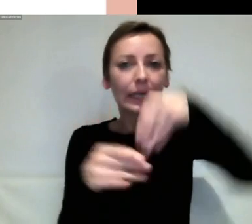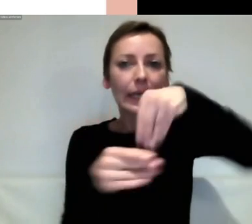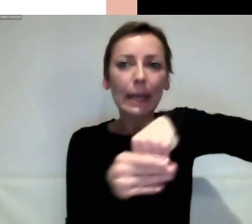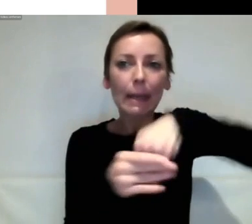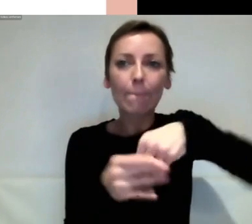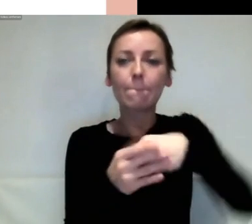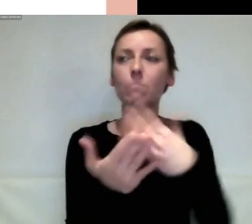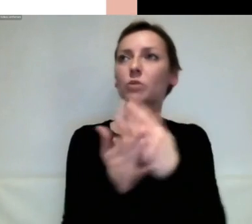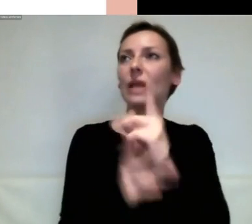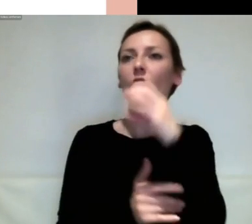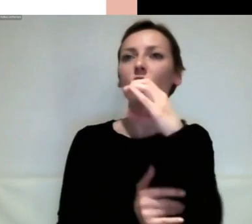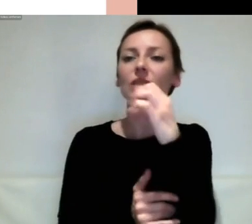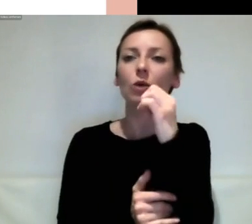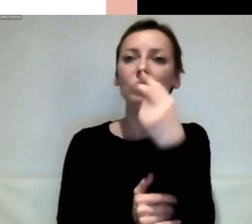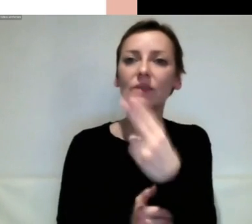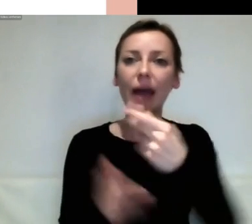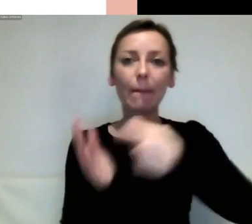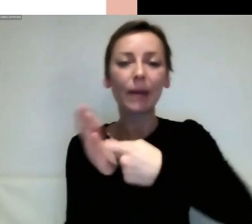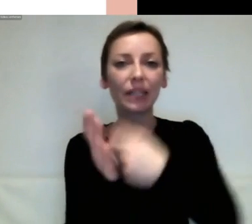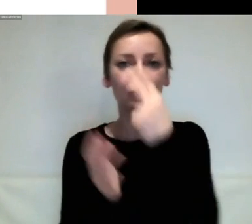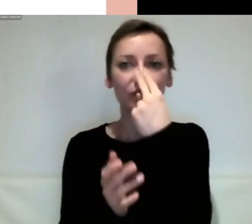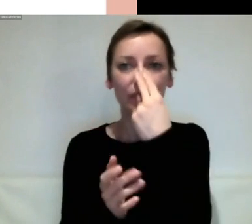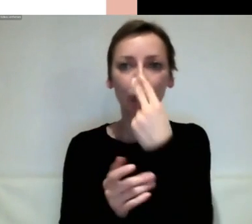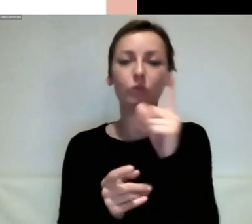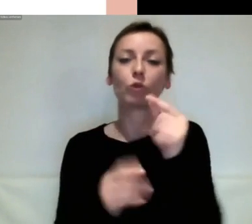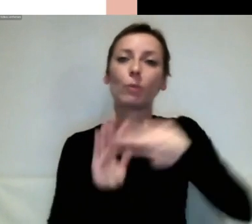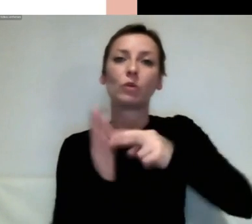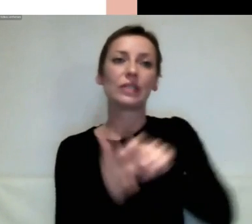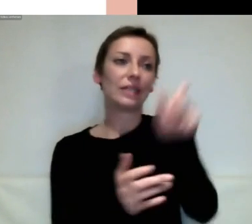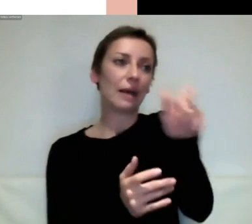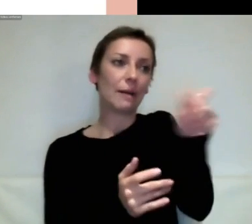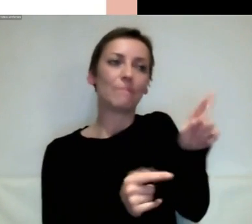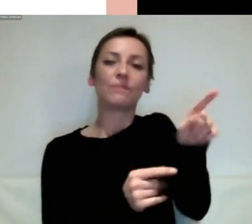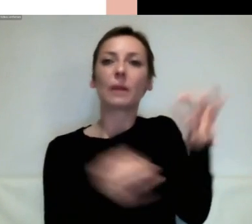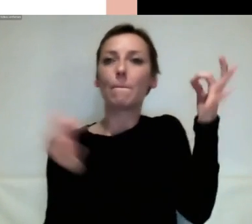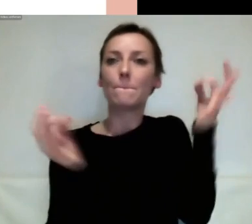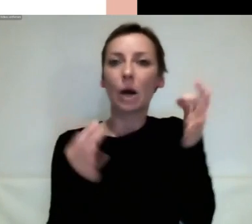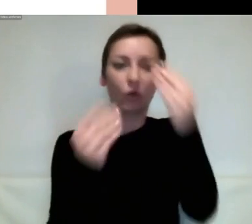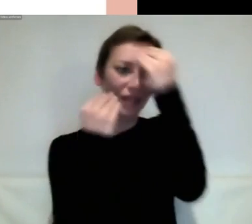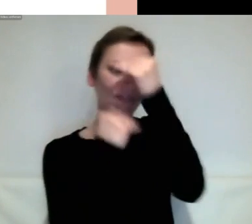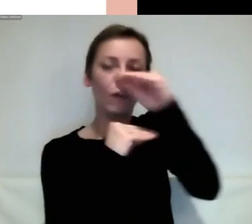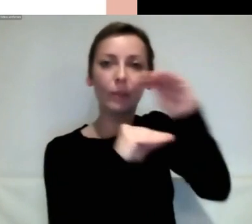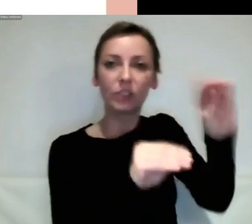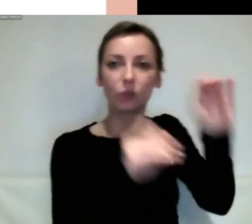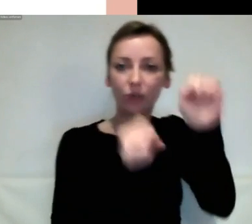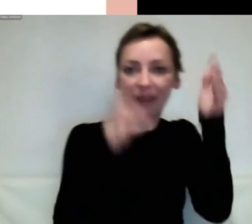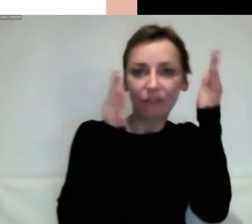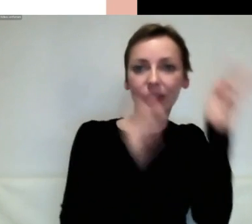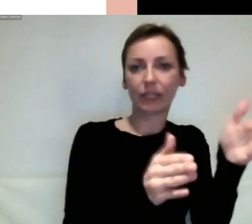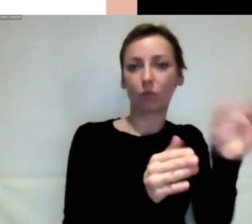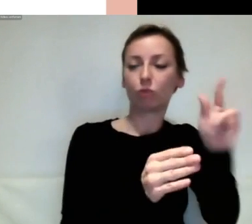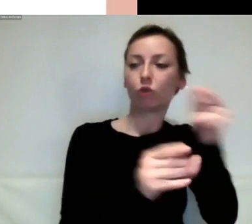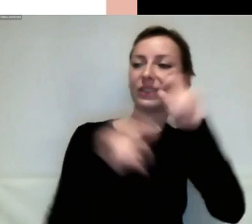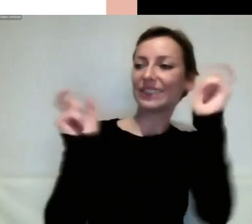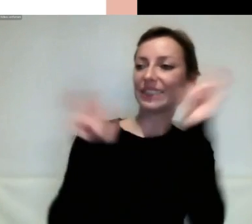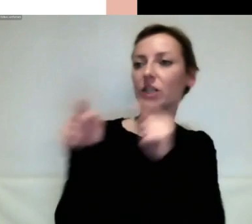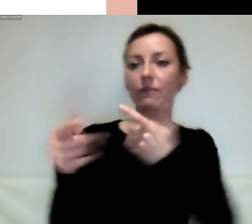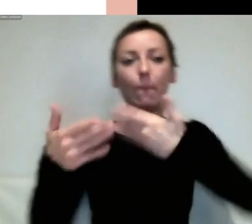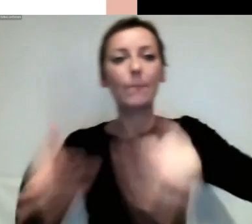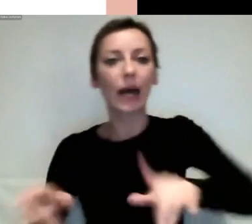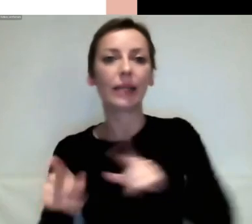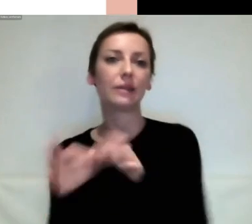dann brauchen PolitikerInnen auch vertrauensvolle Informationen darüber, dass eine breite Masse der Gesellschaft wirklich bereit ist, diese Maßnahmen auch